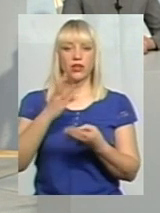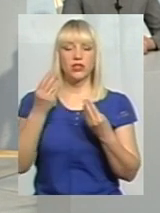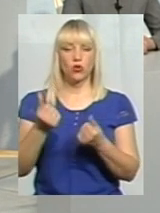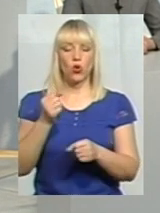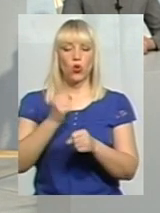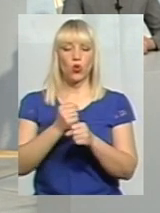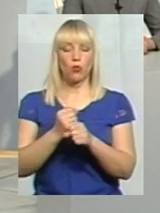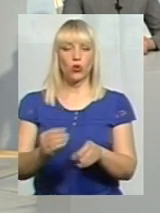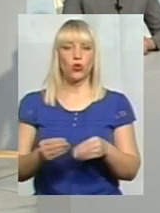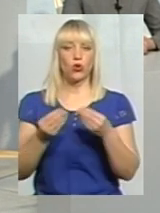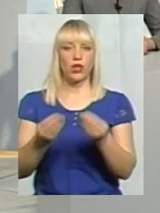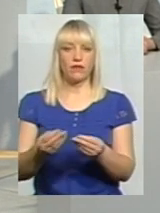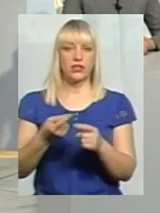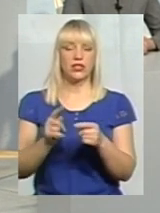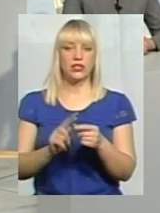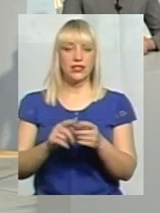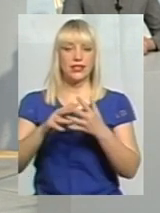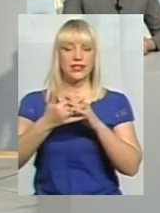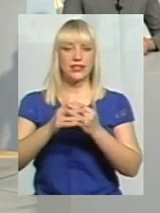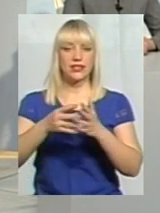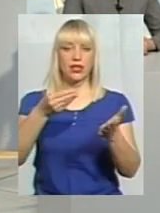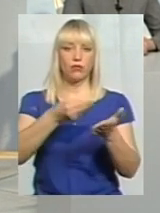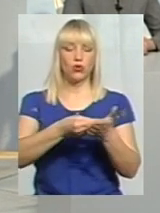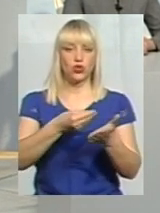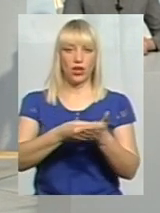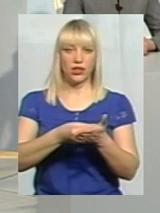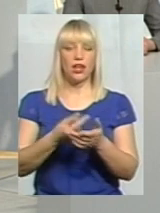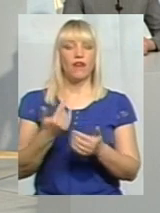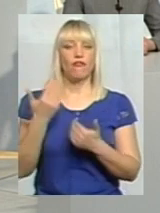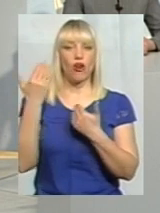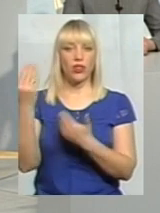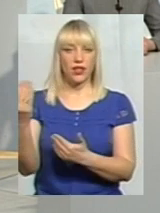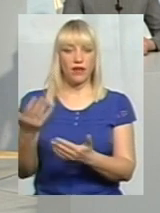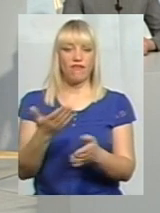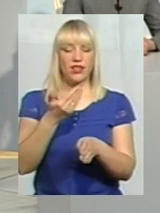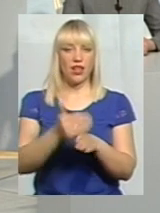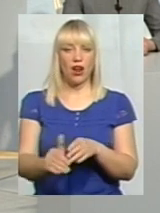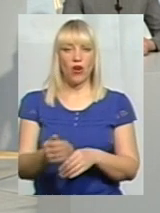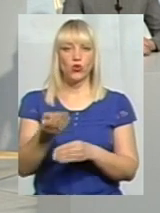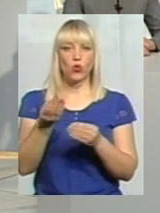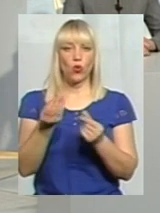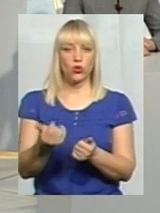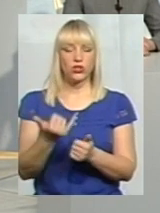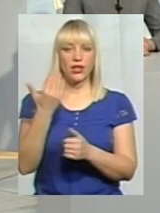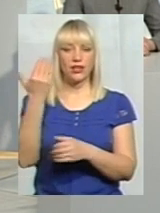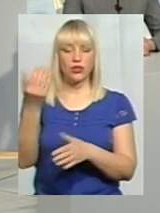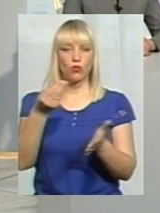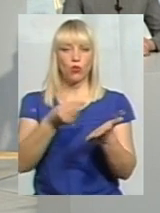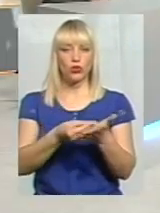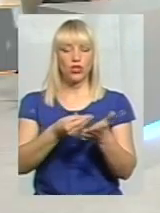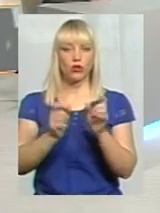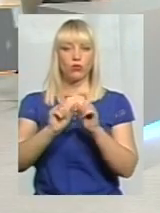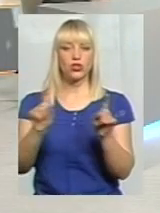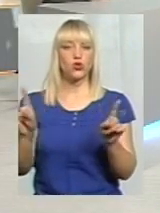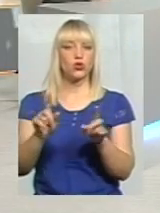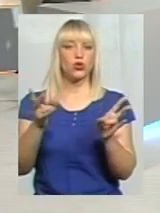це сільський бюджет вийде або селищний бюджет, тому вони виділяють кошти по їхньому бюджетному запиту, що